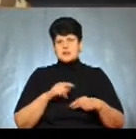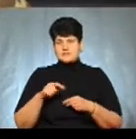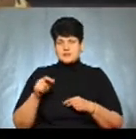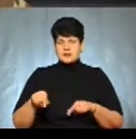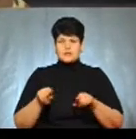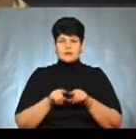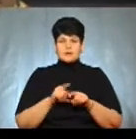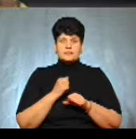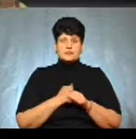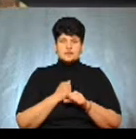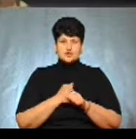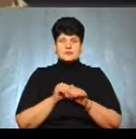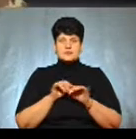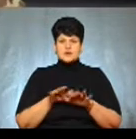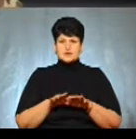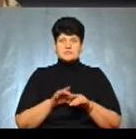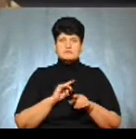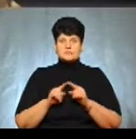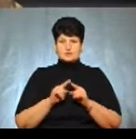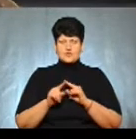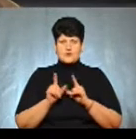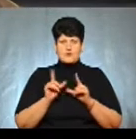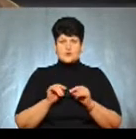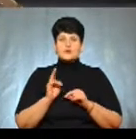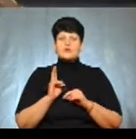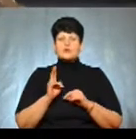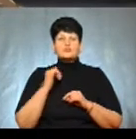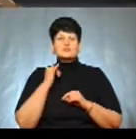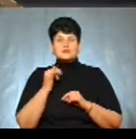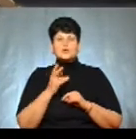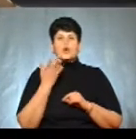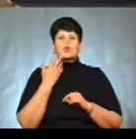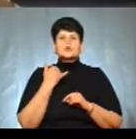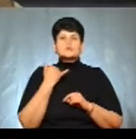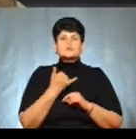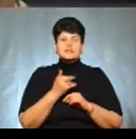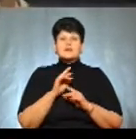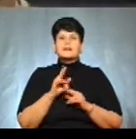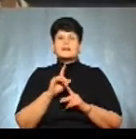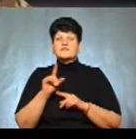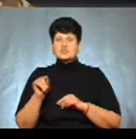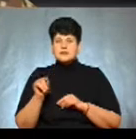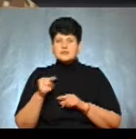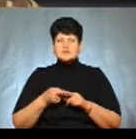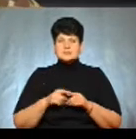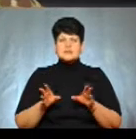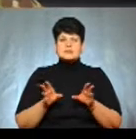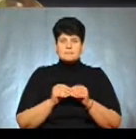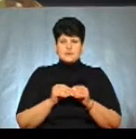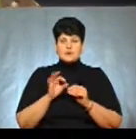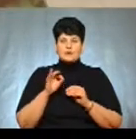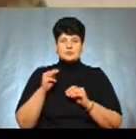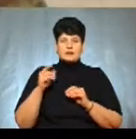а також відпрацьовується механізм оперативного реагування. Тобто кому дзвонити, коли дзвонити, як виїжджати, це спільно з